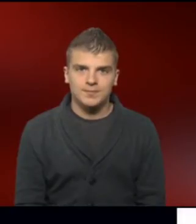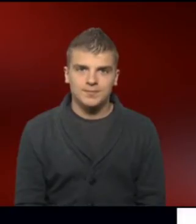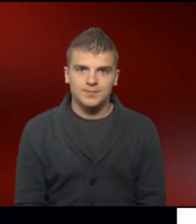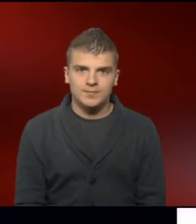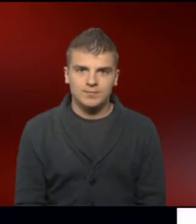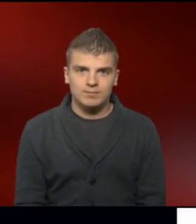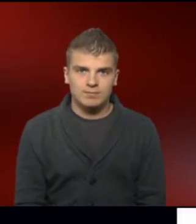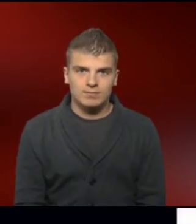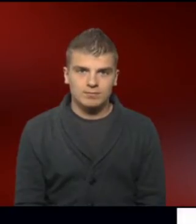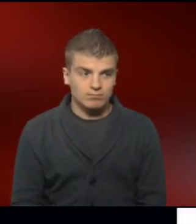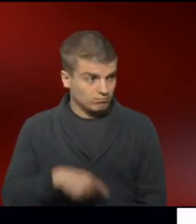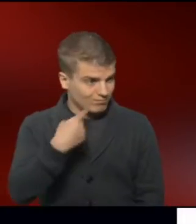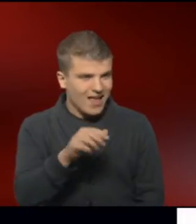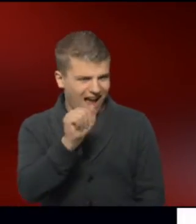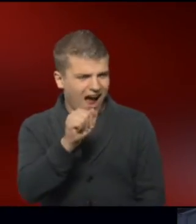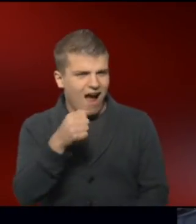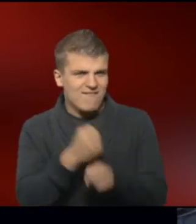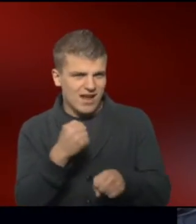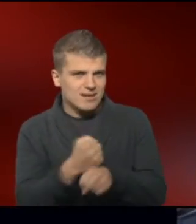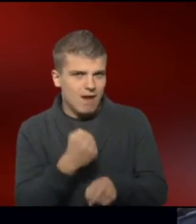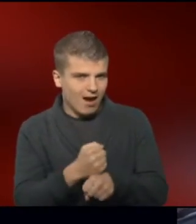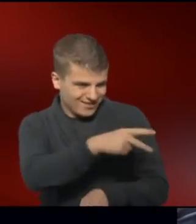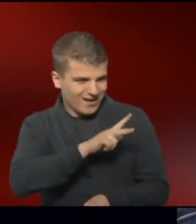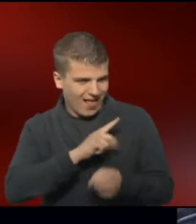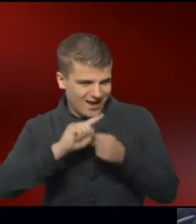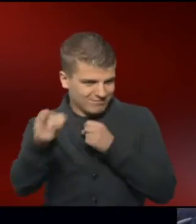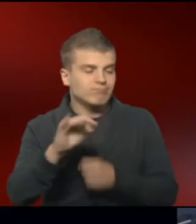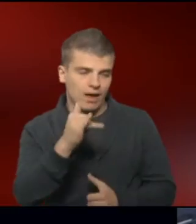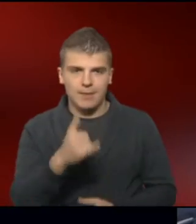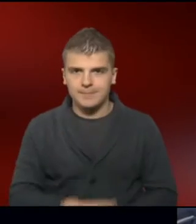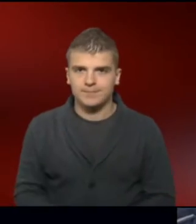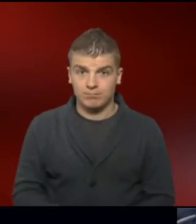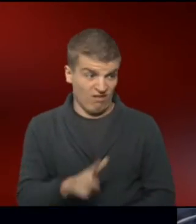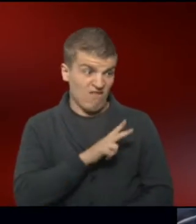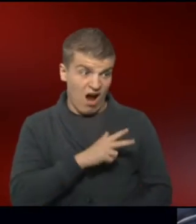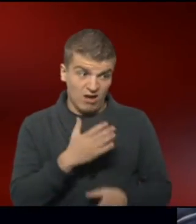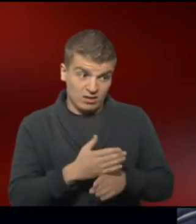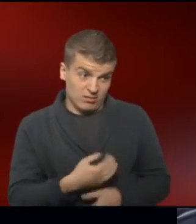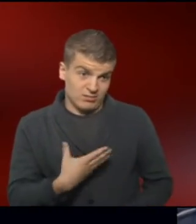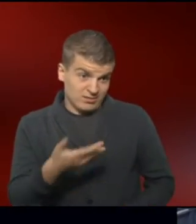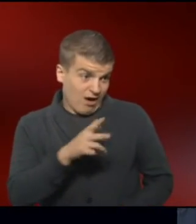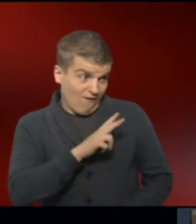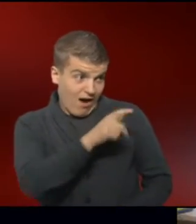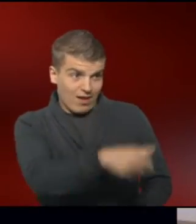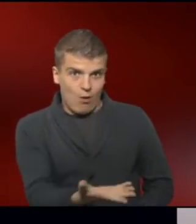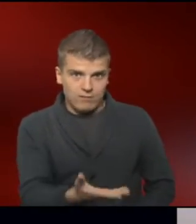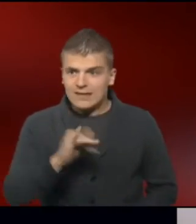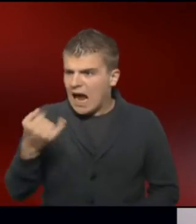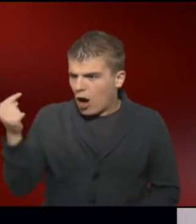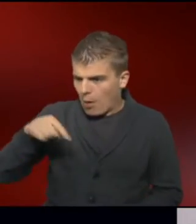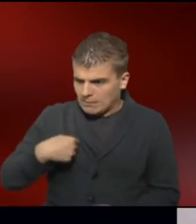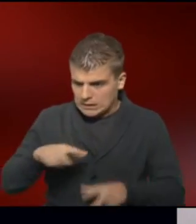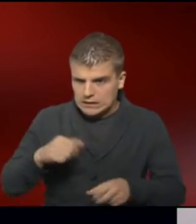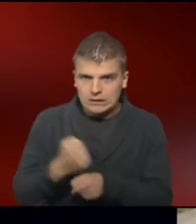Dann machst du die A fertig, weil da gehst du jetzt gleich hin. Die warten nämlich schon so langsam auf dich. Ja, kommt noch.